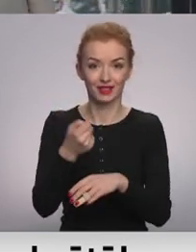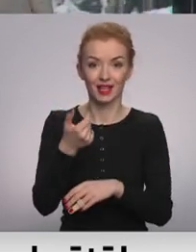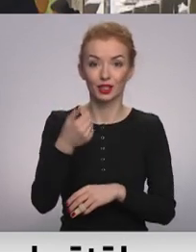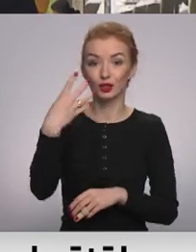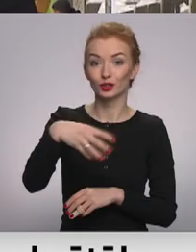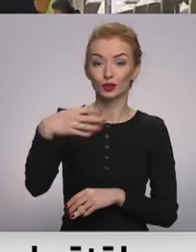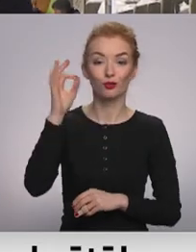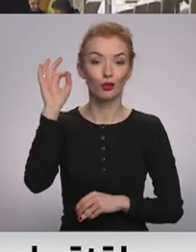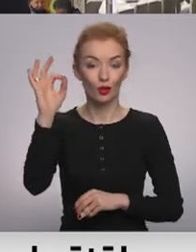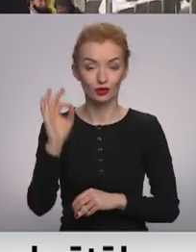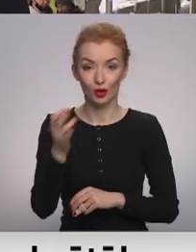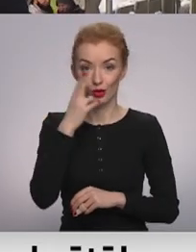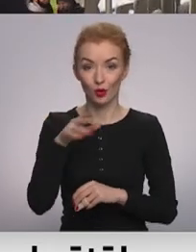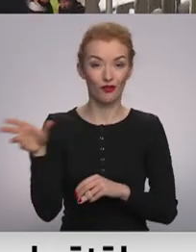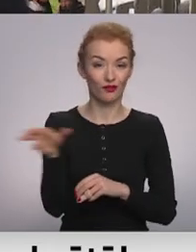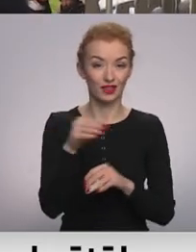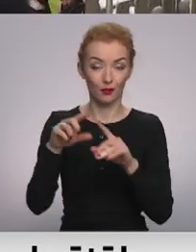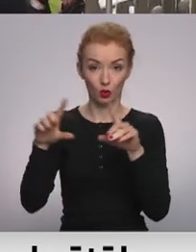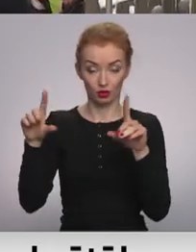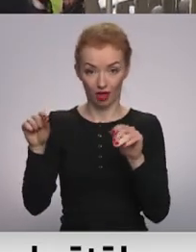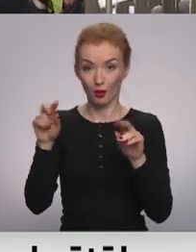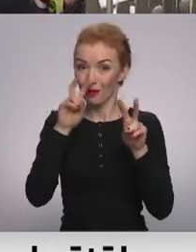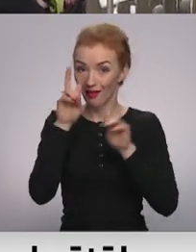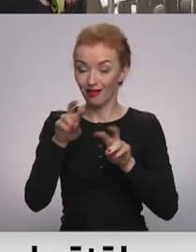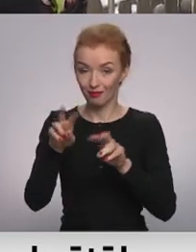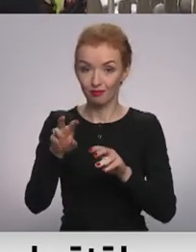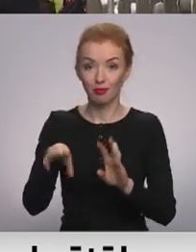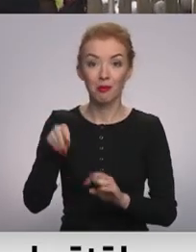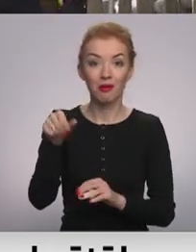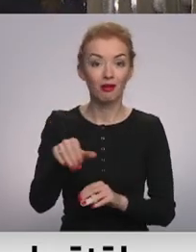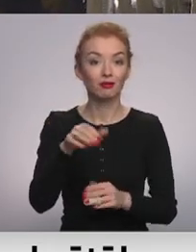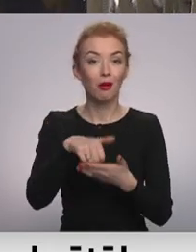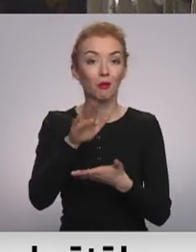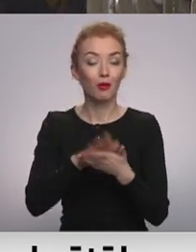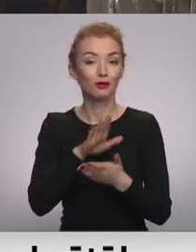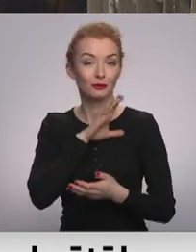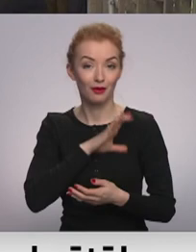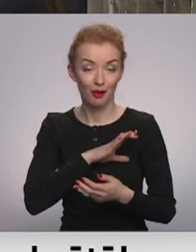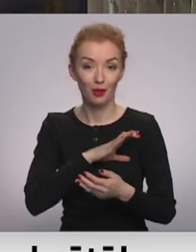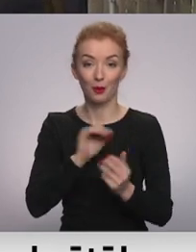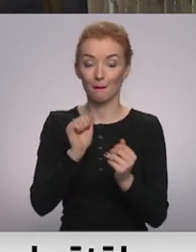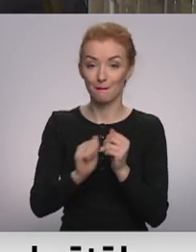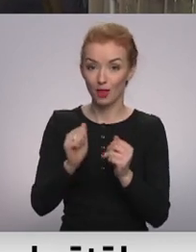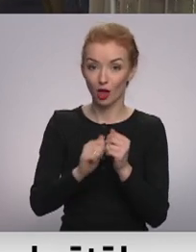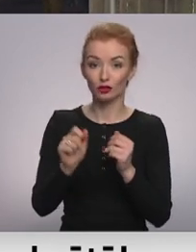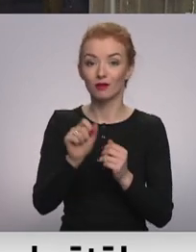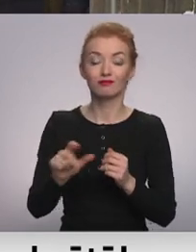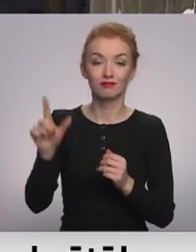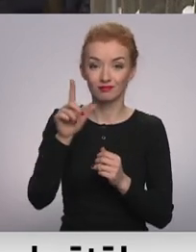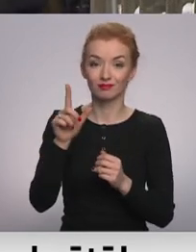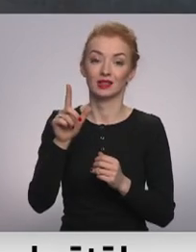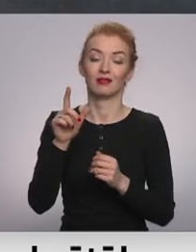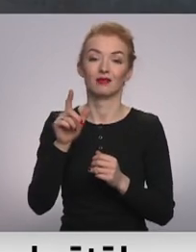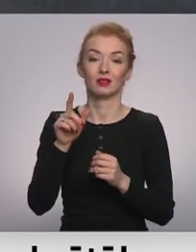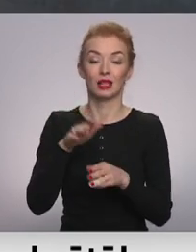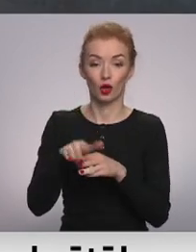40% no uzņēmumiem apskatītījās nozarēs maksā aplūkšņu algas – daudz biežāk grēko mazie uzņēmumi.